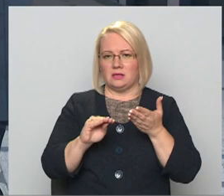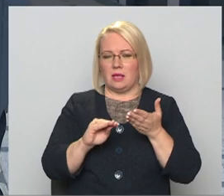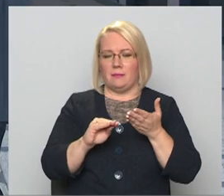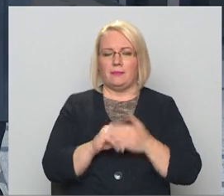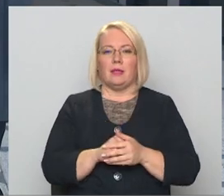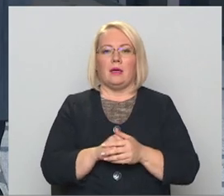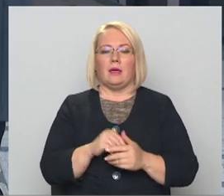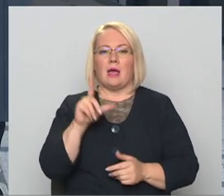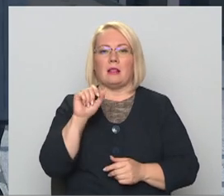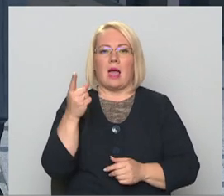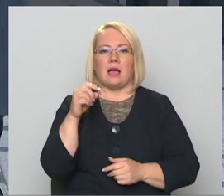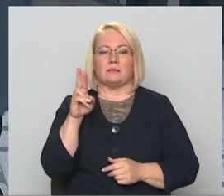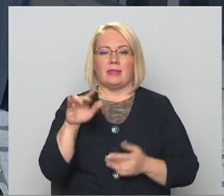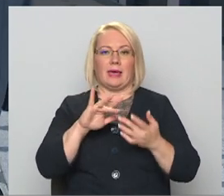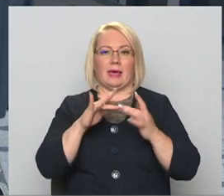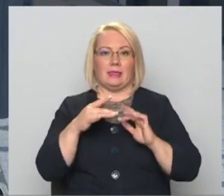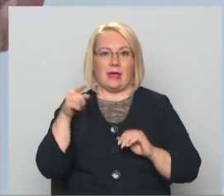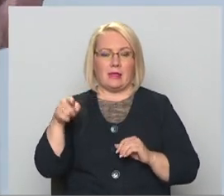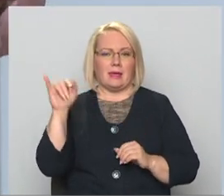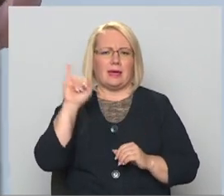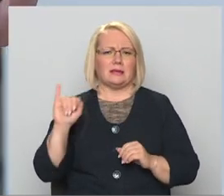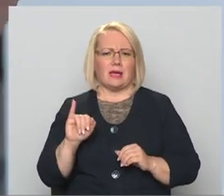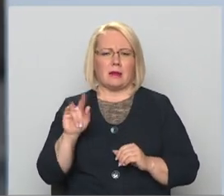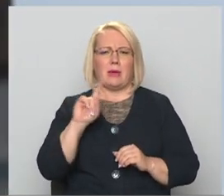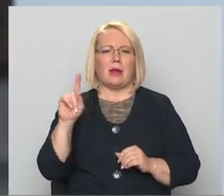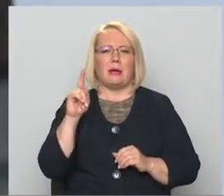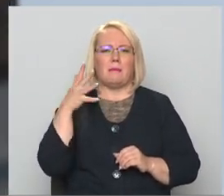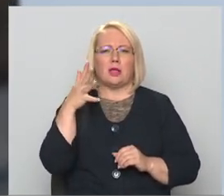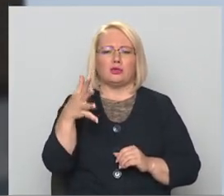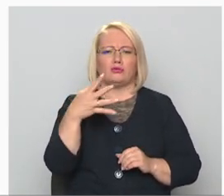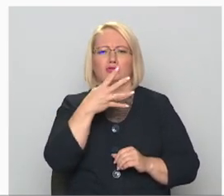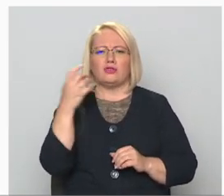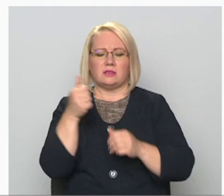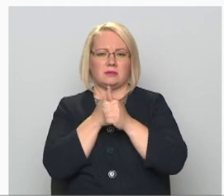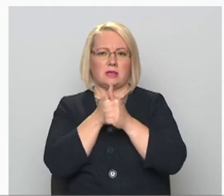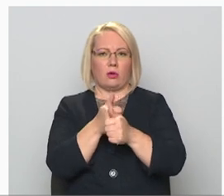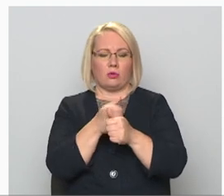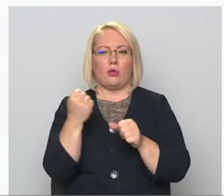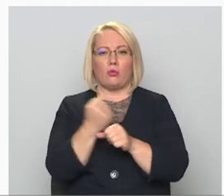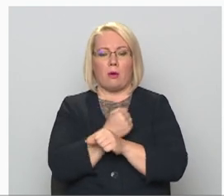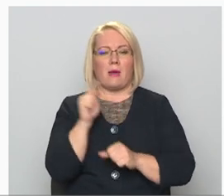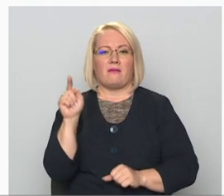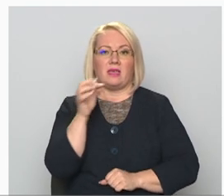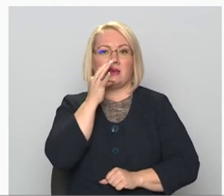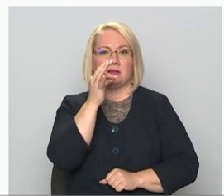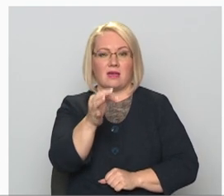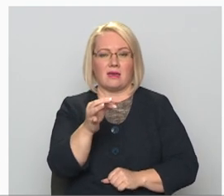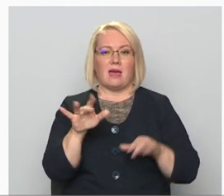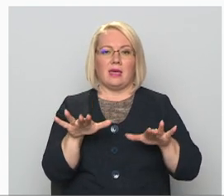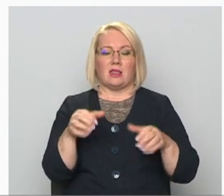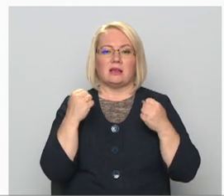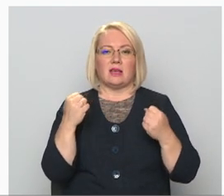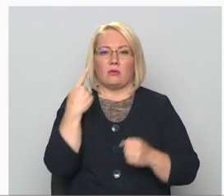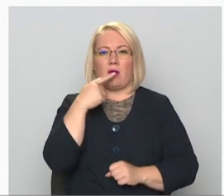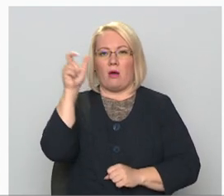Santai Lasmanai sociālajā tīklā Instagram ir gandrīz 5400 sekotāju. Tomēr viņa saka, pat ja digitalās attura autoram